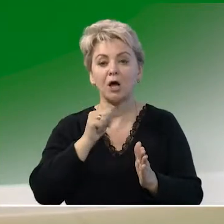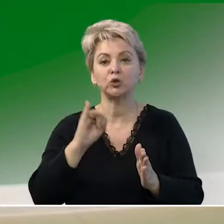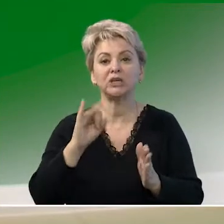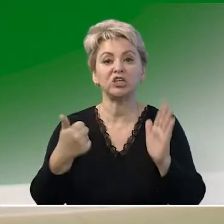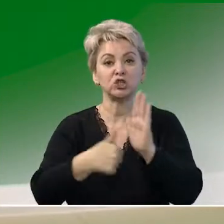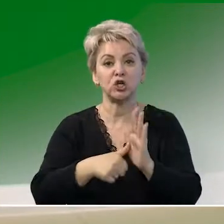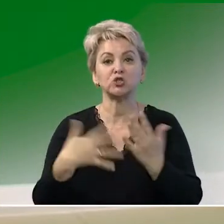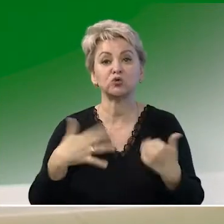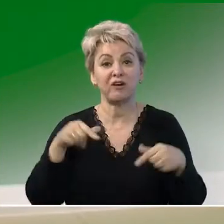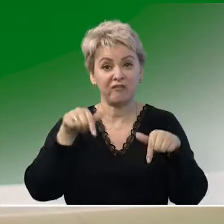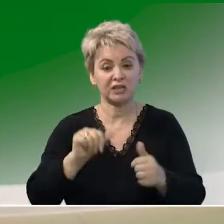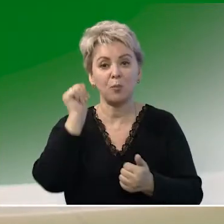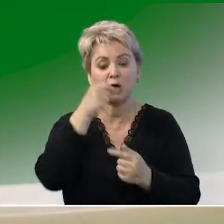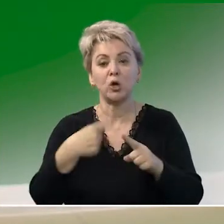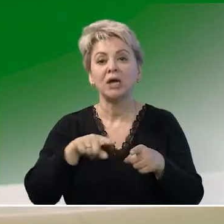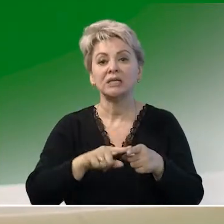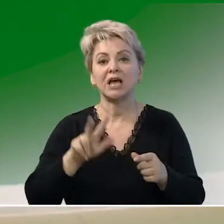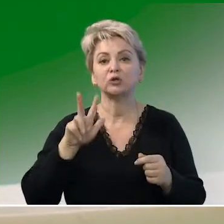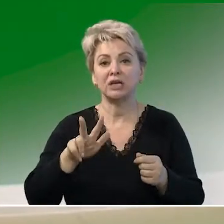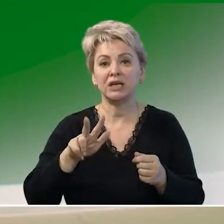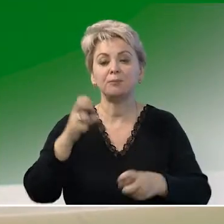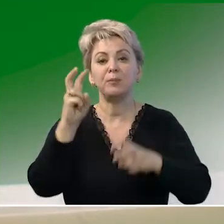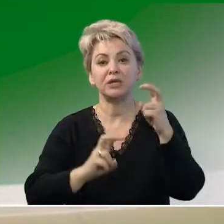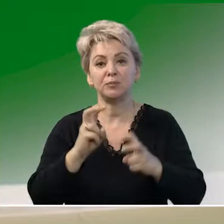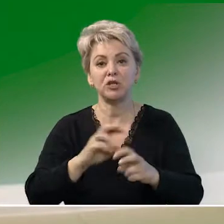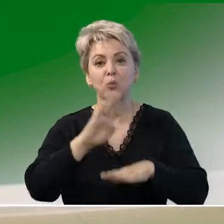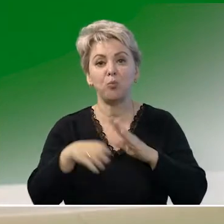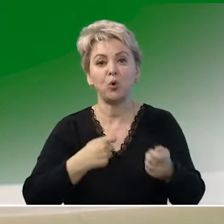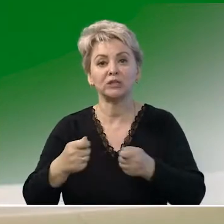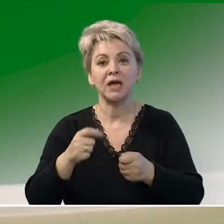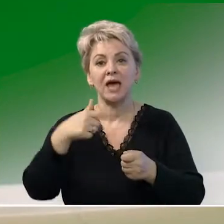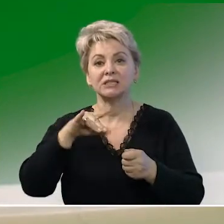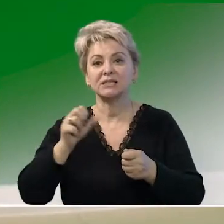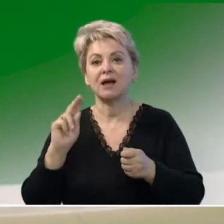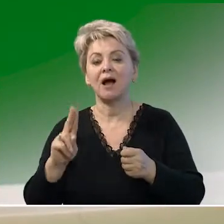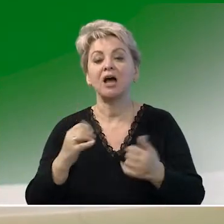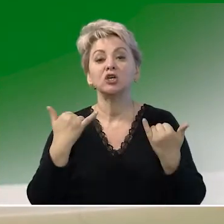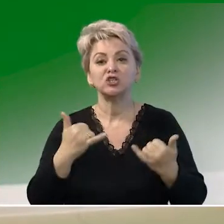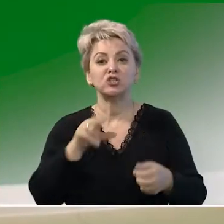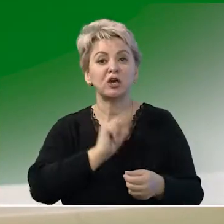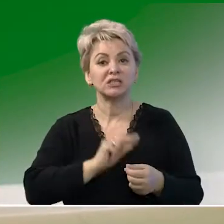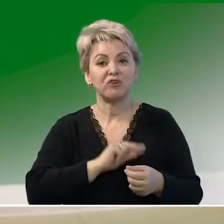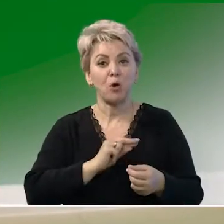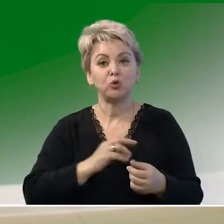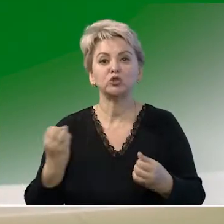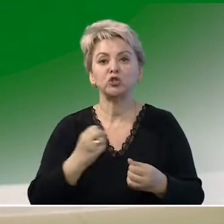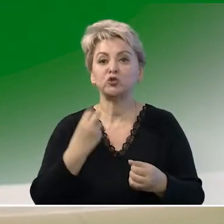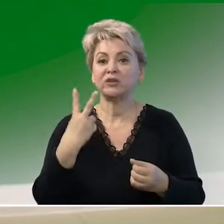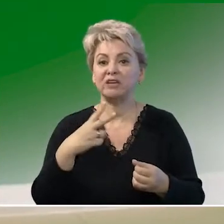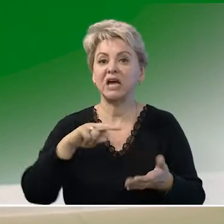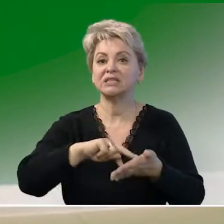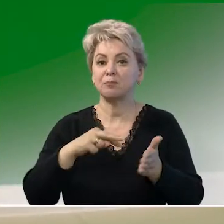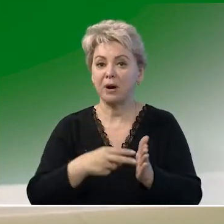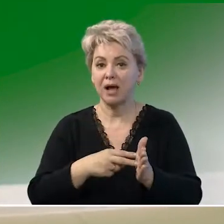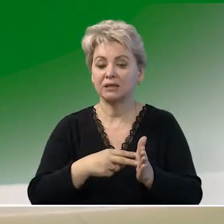и 6 уже в текущем, из которых 3 предприятия под управлением РЦК. Сейчас же в работе еще 12